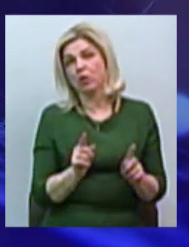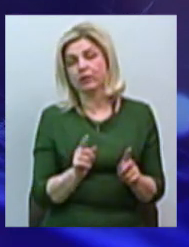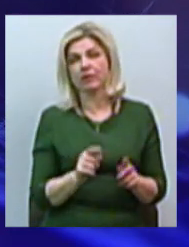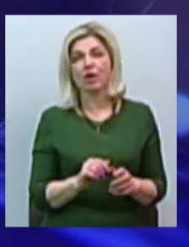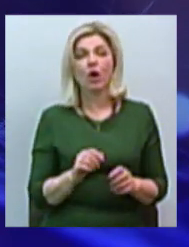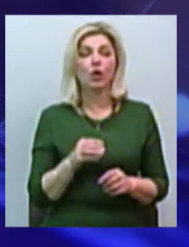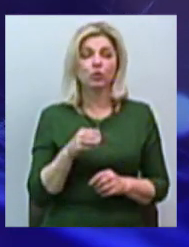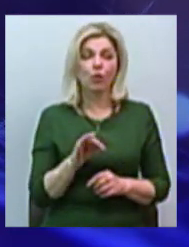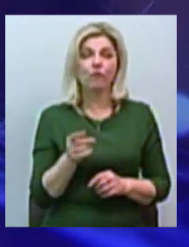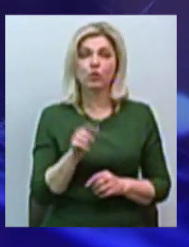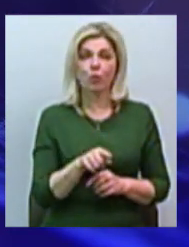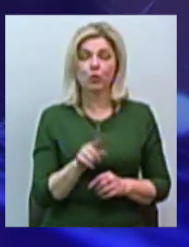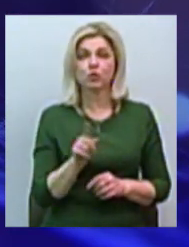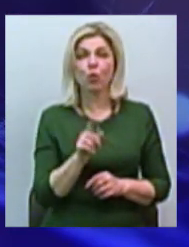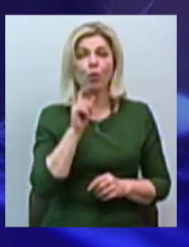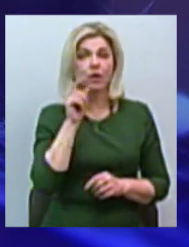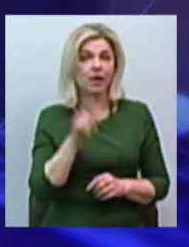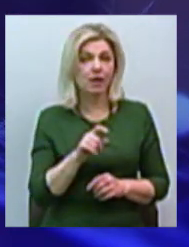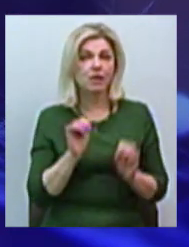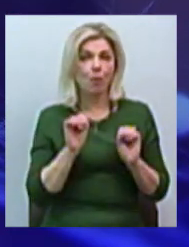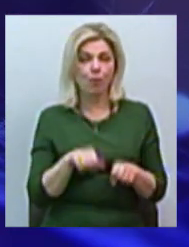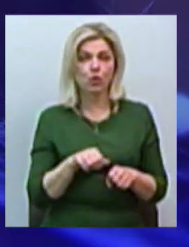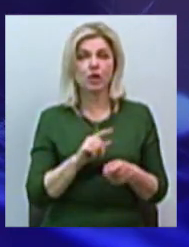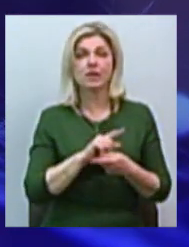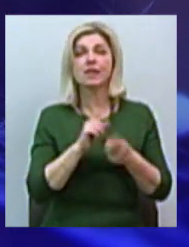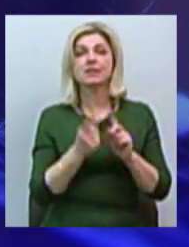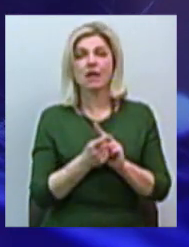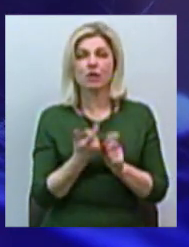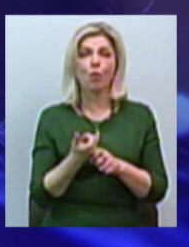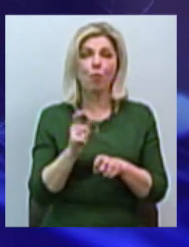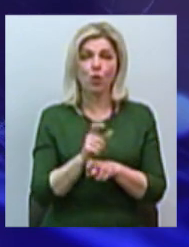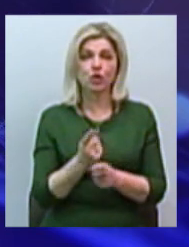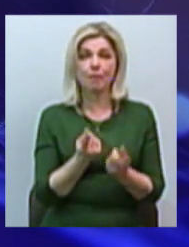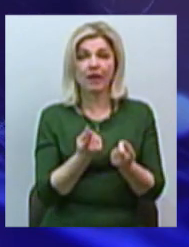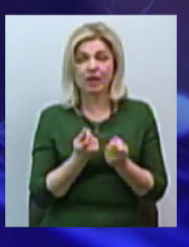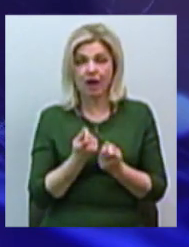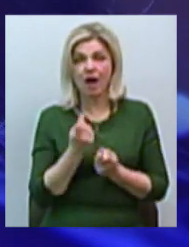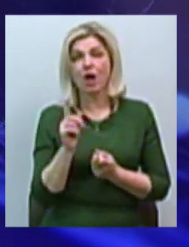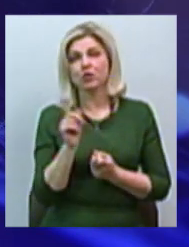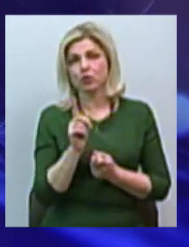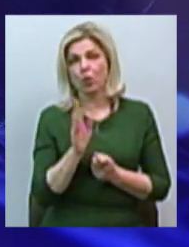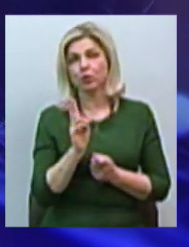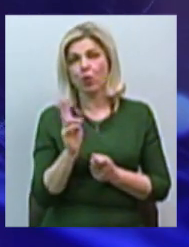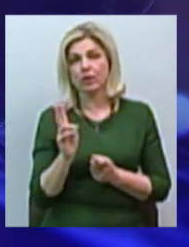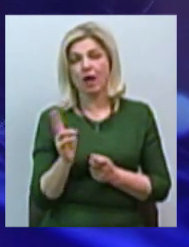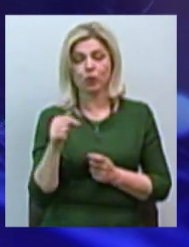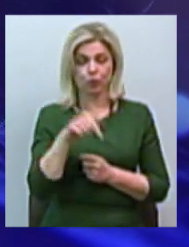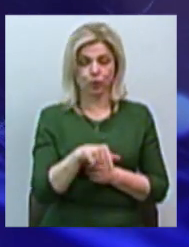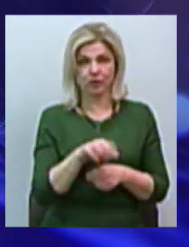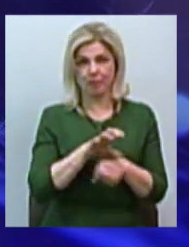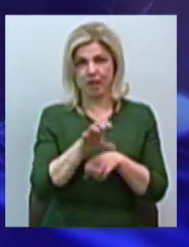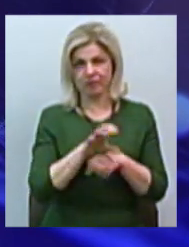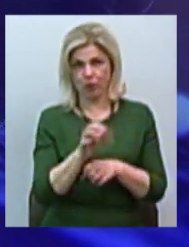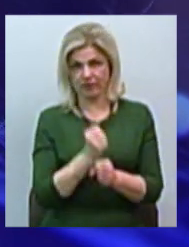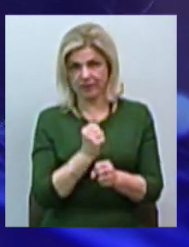А то в тому, що Україна може стати більше привлекателі для того, щоб тут розміщати своє производство. Та мода,